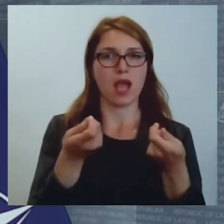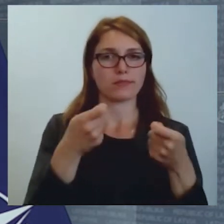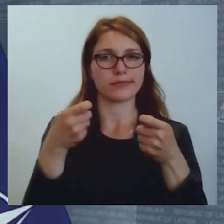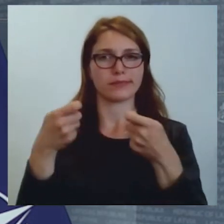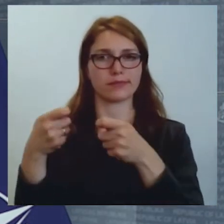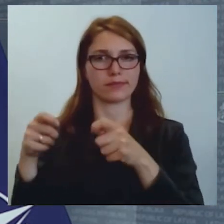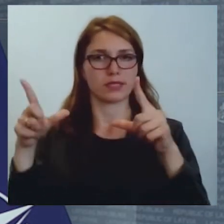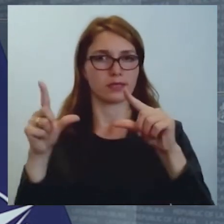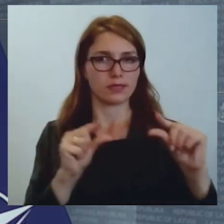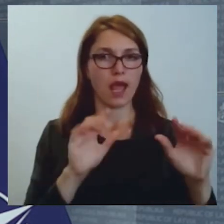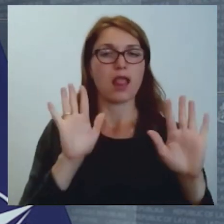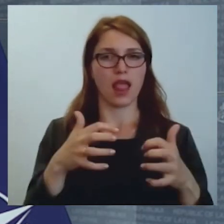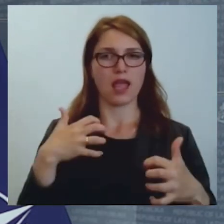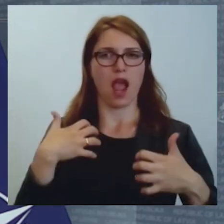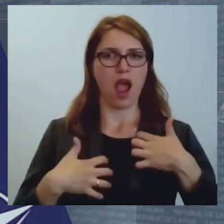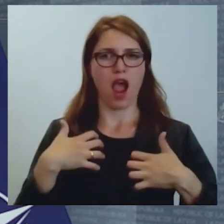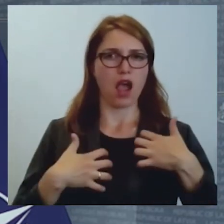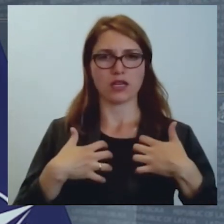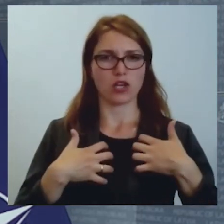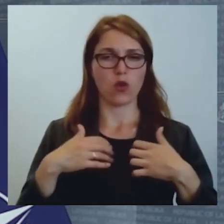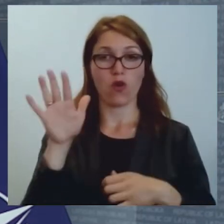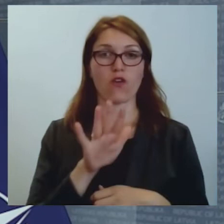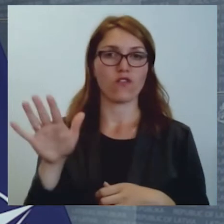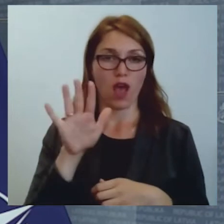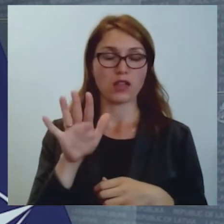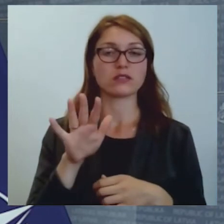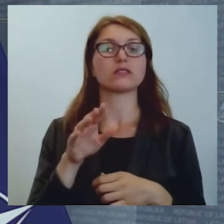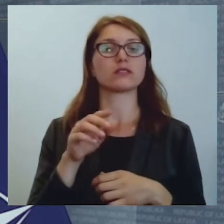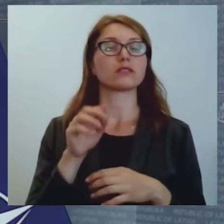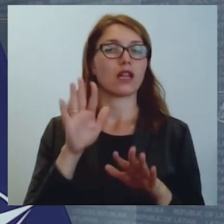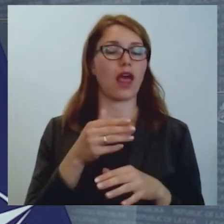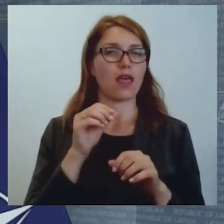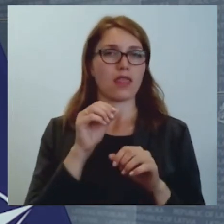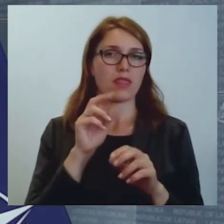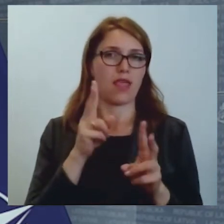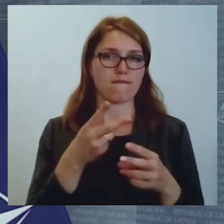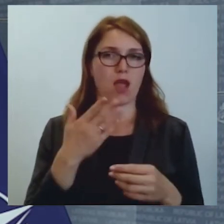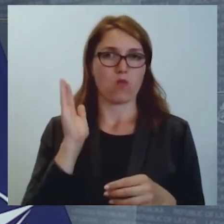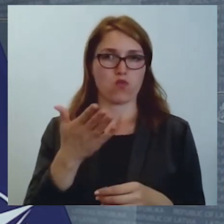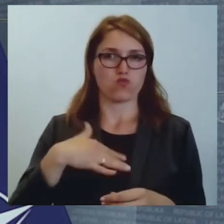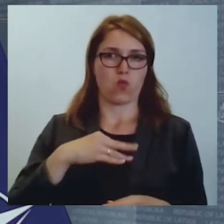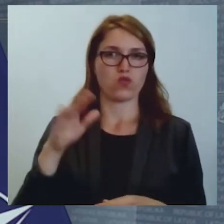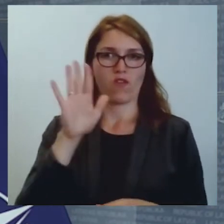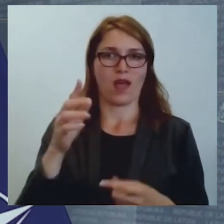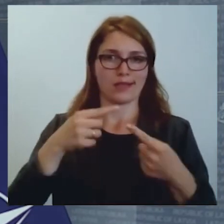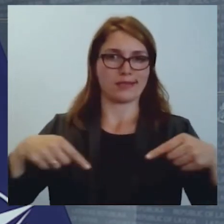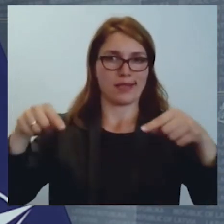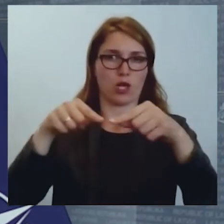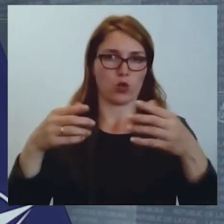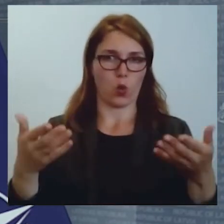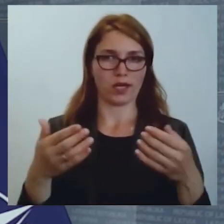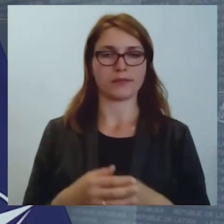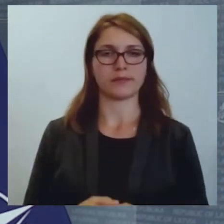ka agresoru valsts pārstāvjiem nav ko atrasties mūsu valsts teritorijā.